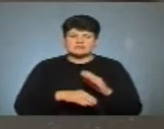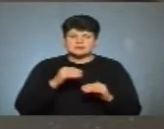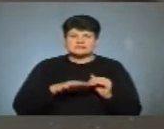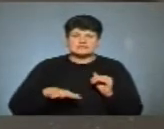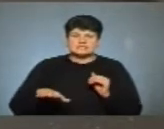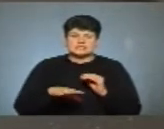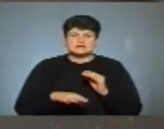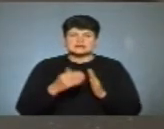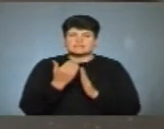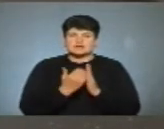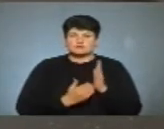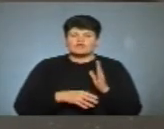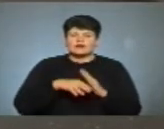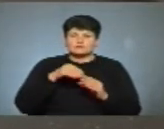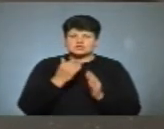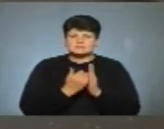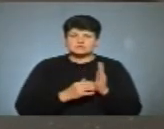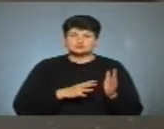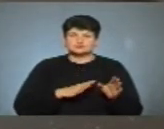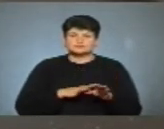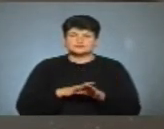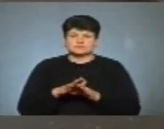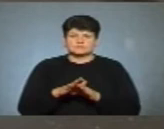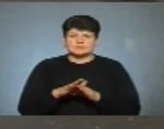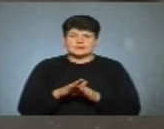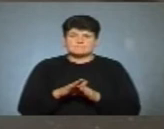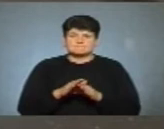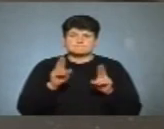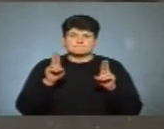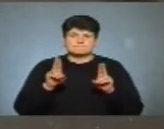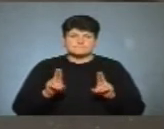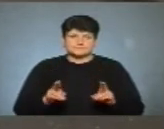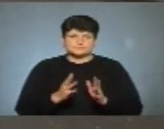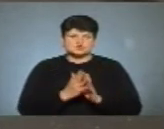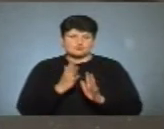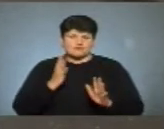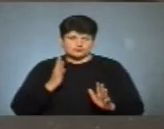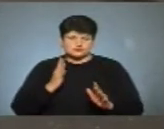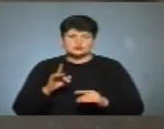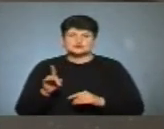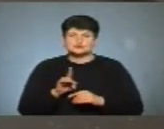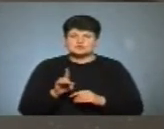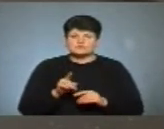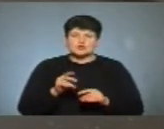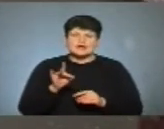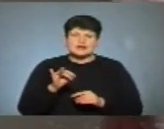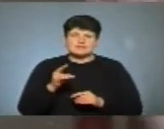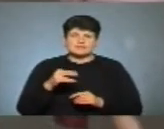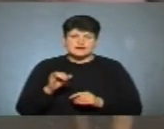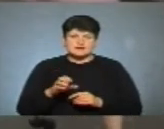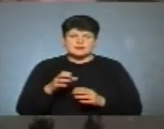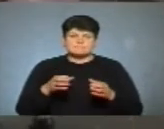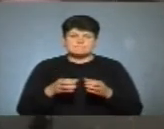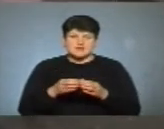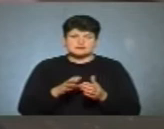виборчий список, зокрема, було дотримано принцип черговості. Стосовно радикальної партії, знову-таки